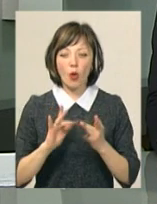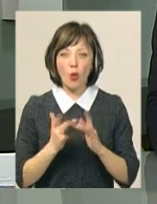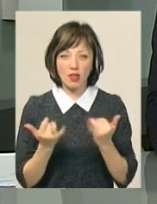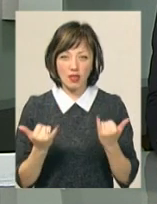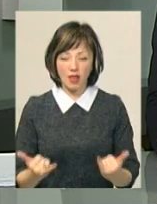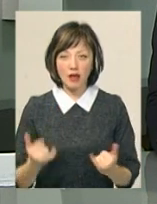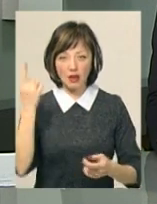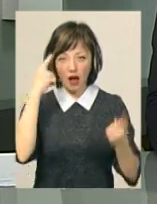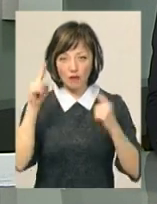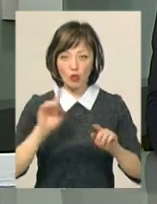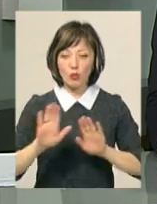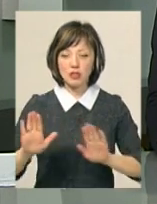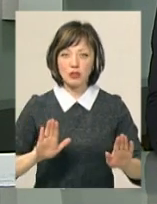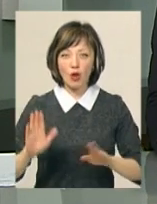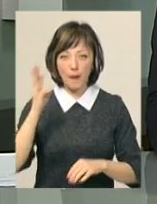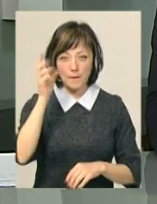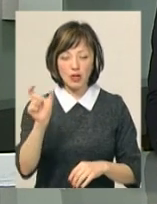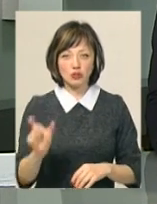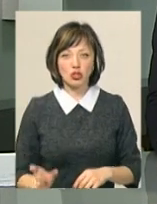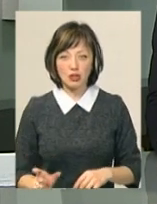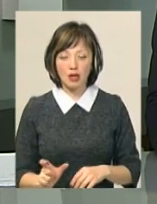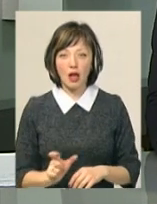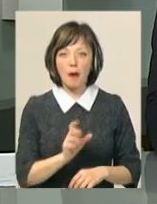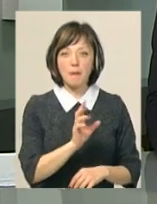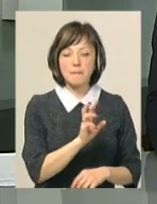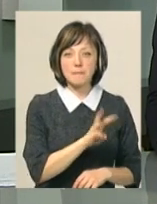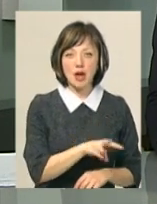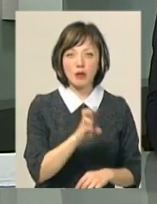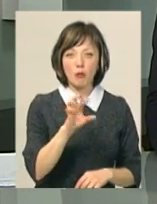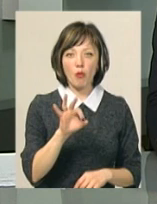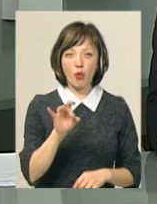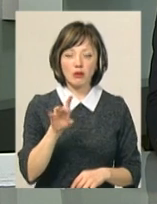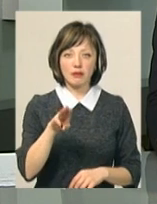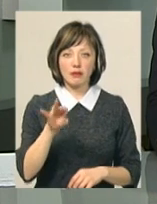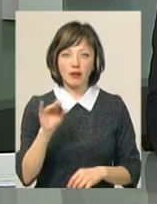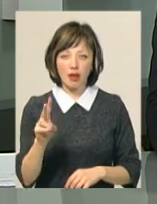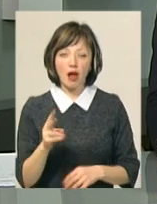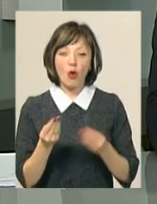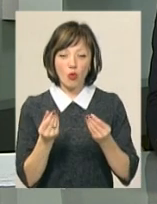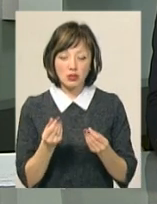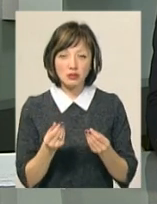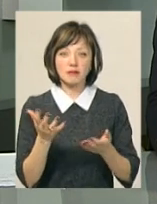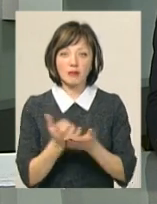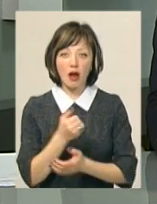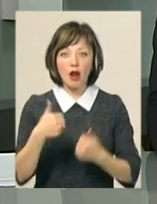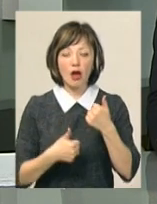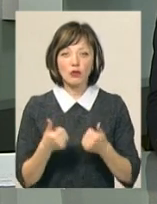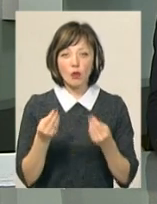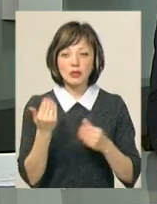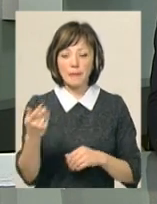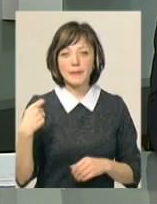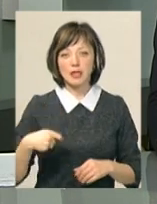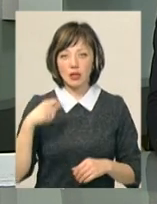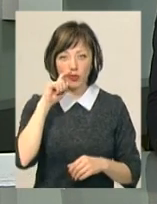постановки – хмельничанка Марина Бортник-Гулевата. Виставу вона створює за грантові кошти президента України. Нагадаю, Марина Бортник